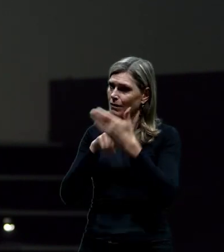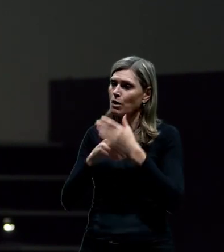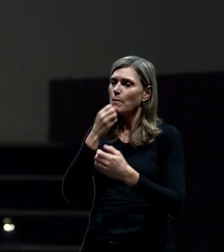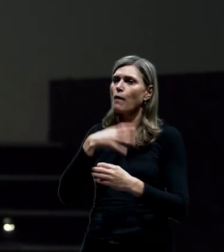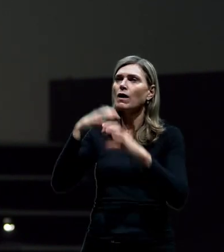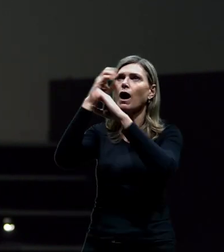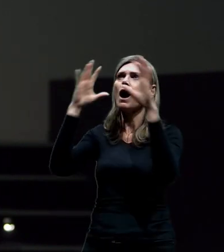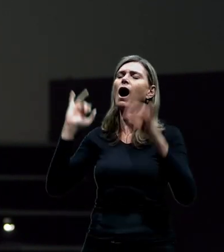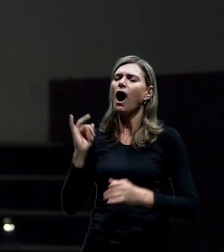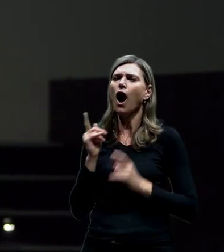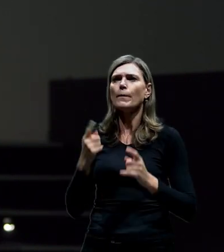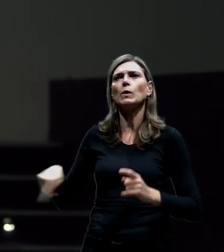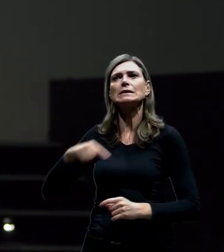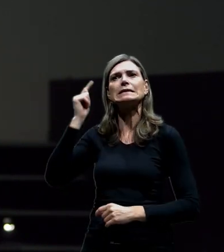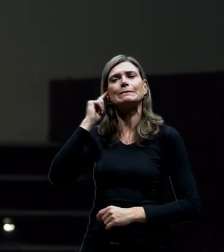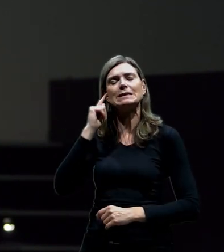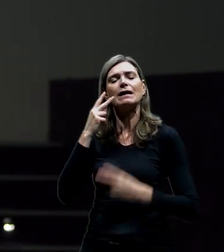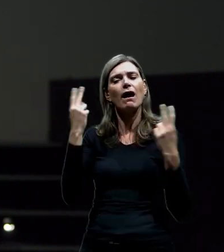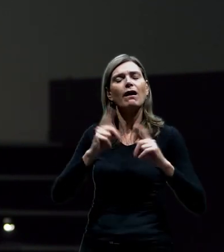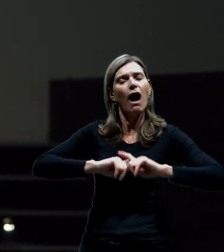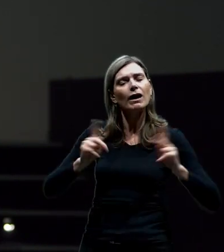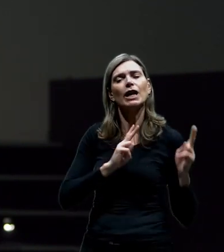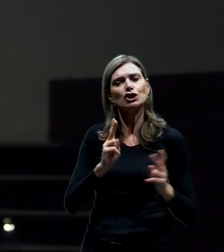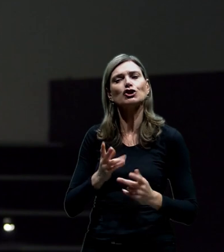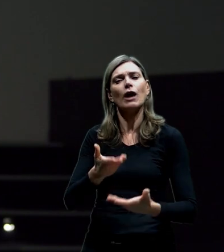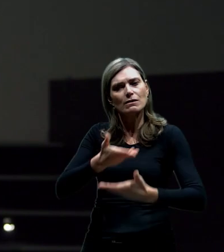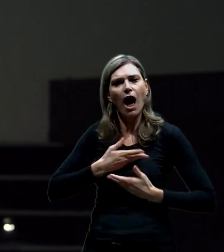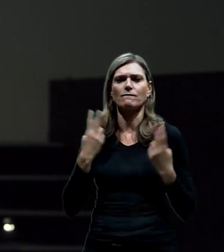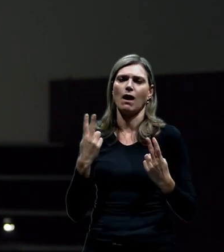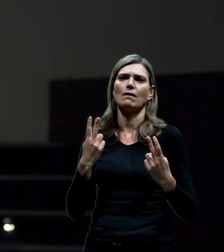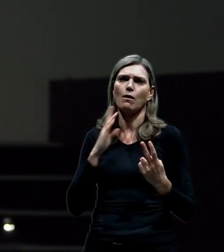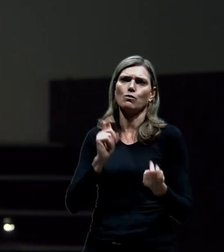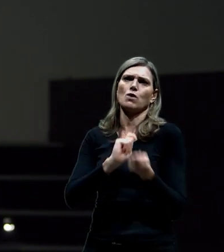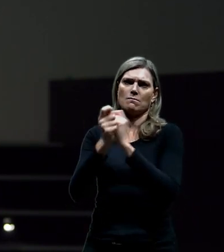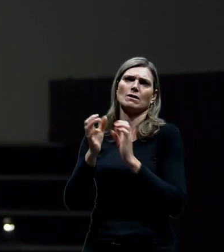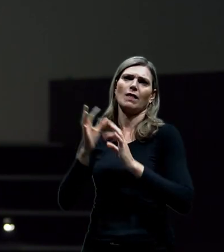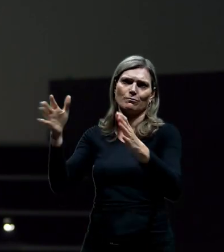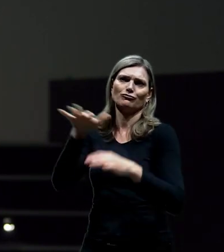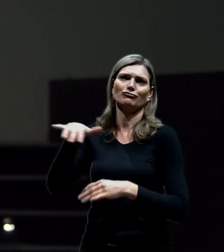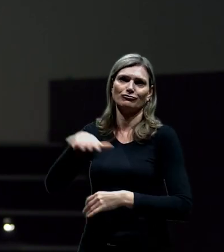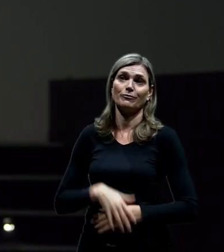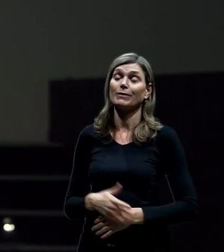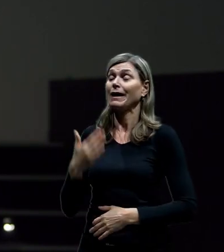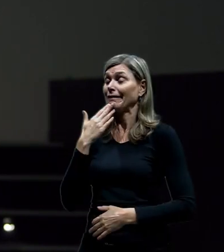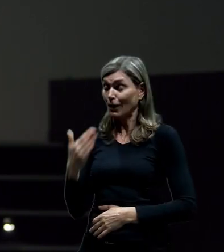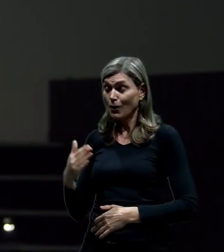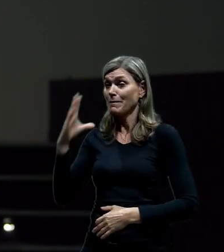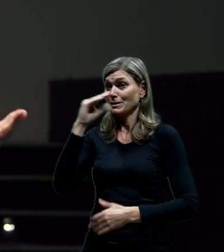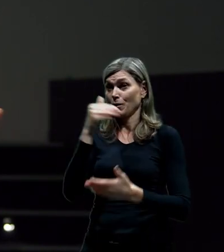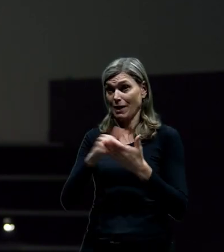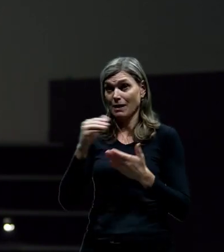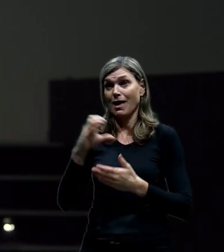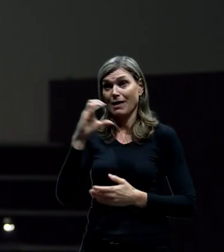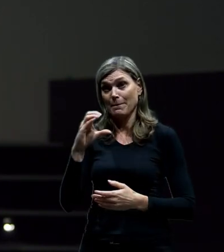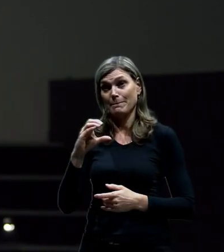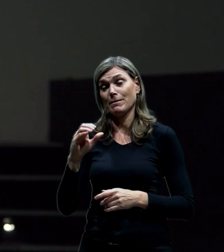abychom se soustředili na ty, které někam povedou a které dávají smysl. Takže moc krát vám děkuju, sledujte nás na kempuj.online a vůbec